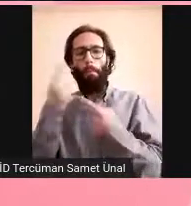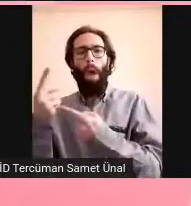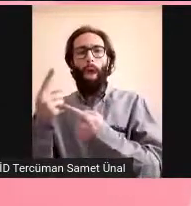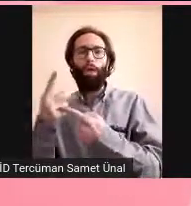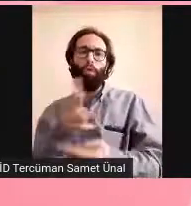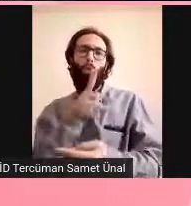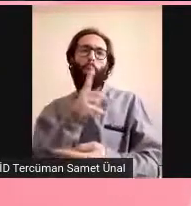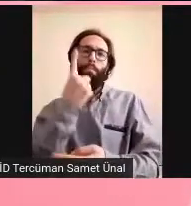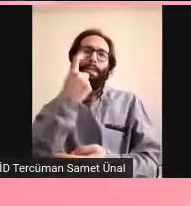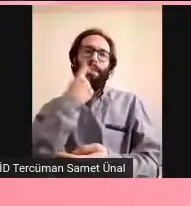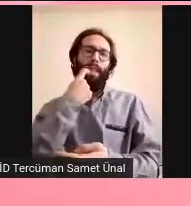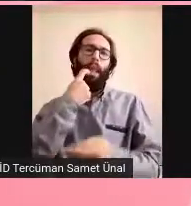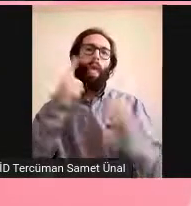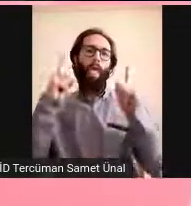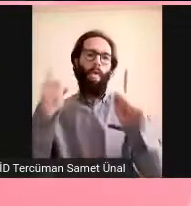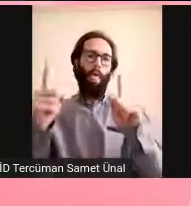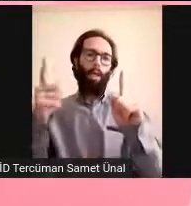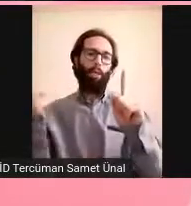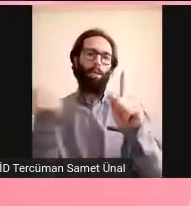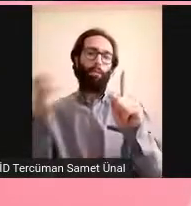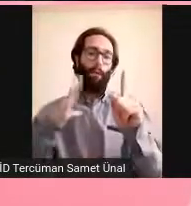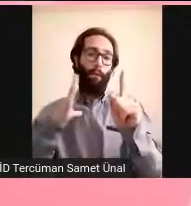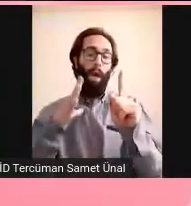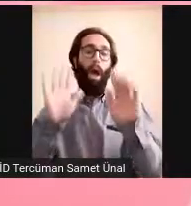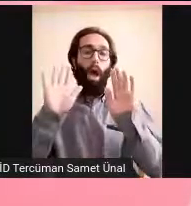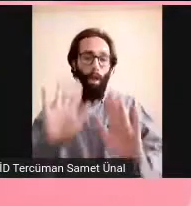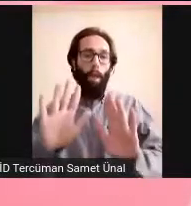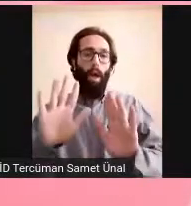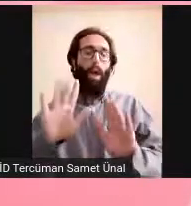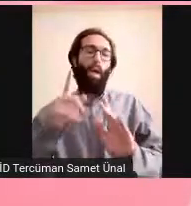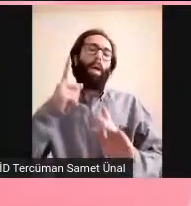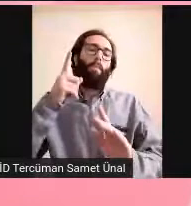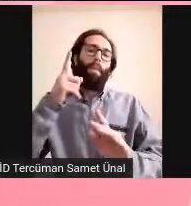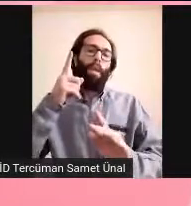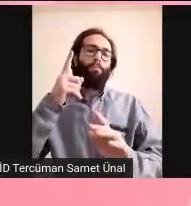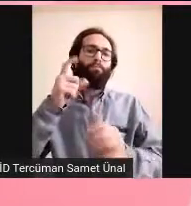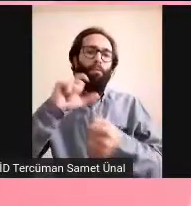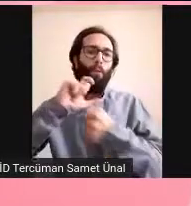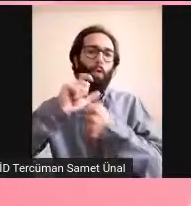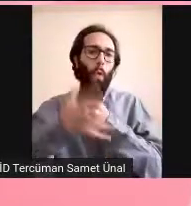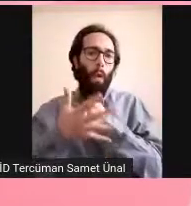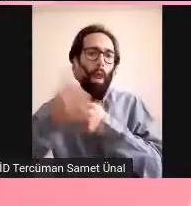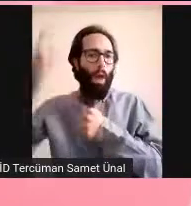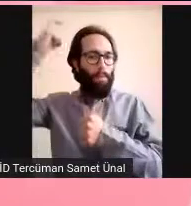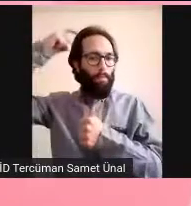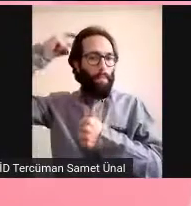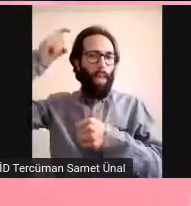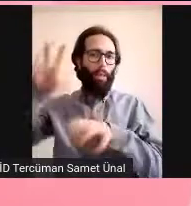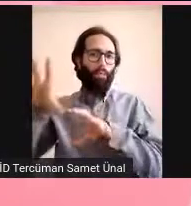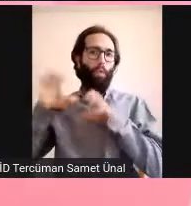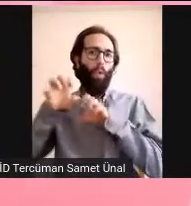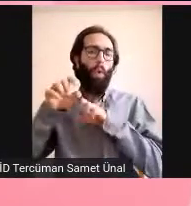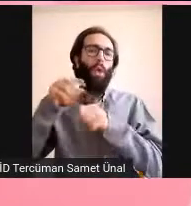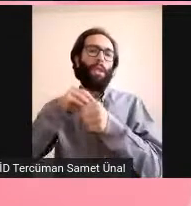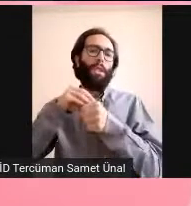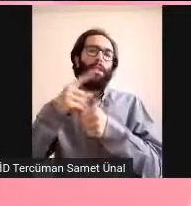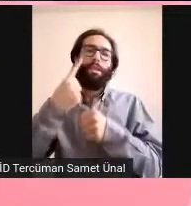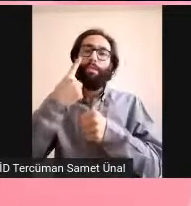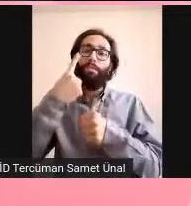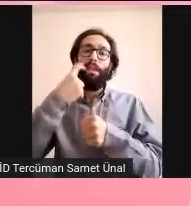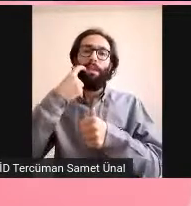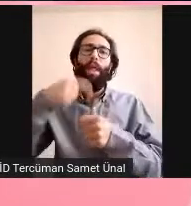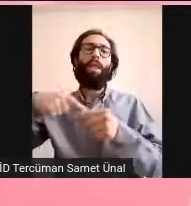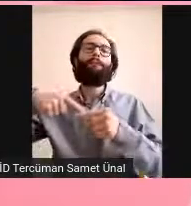beyindeki etkileri için daha uzun bir süreye ihtiyacımız var aslında. Ama şimdiye kadar bildiklerimizi anlatacağım. Kübra